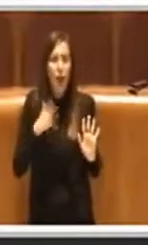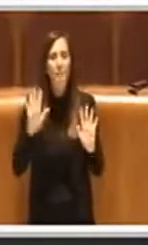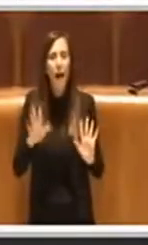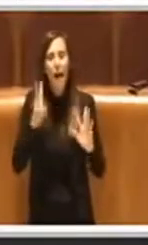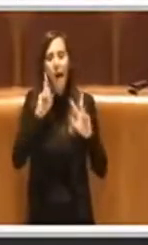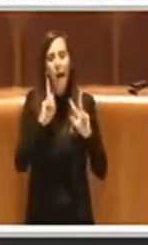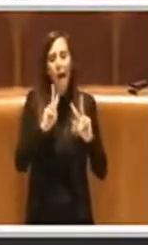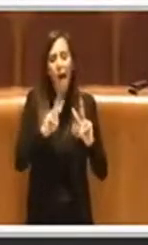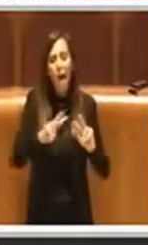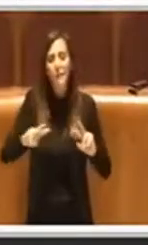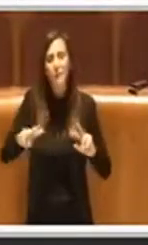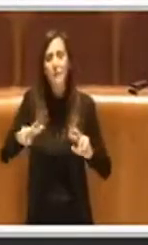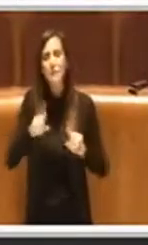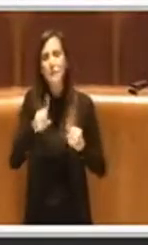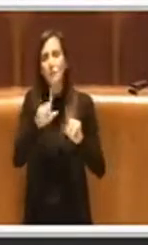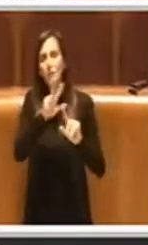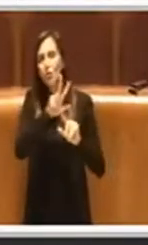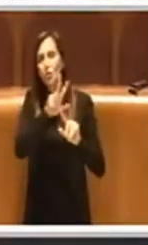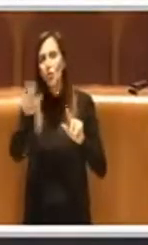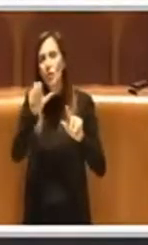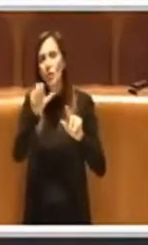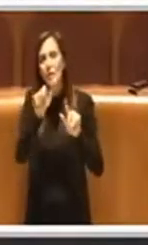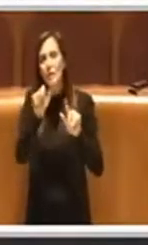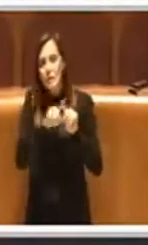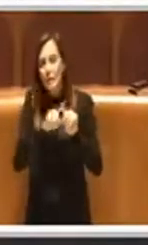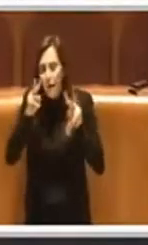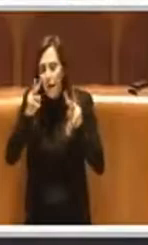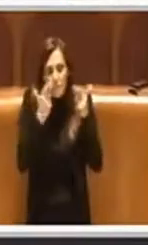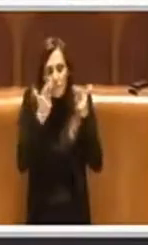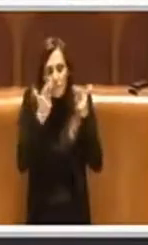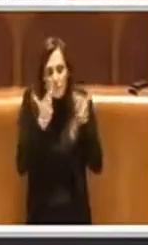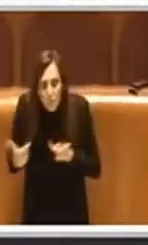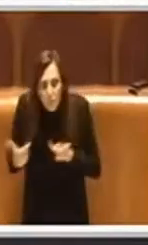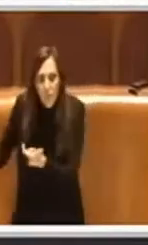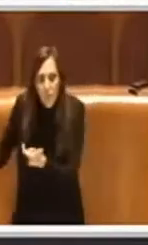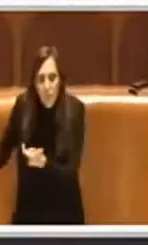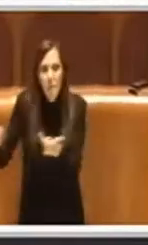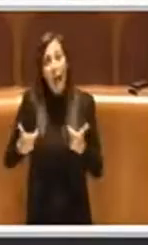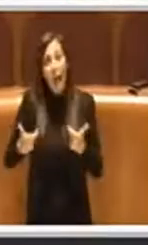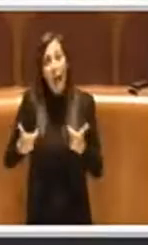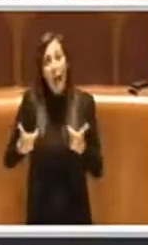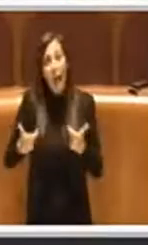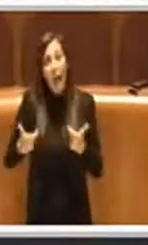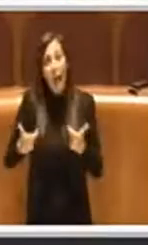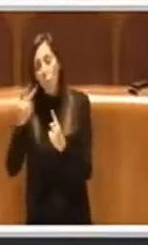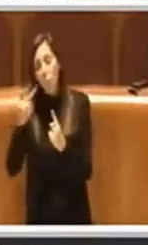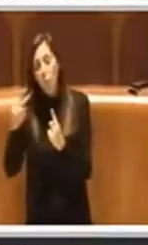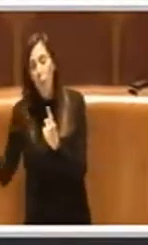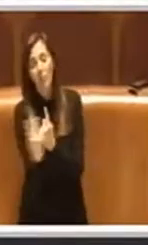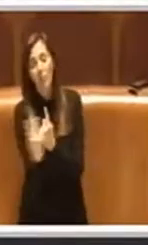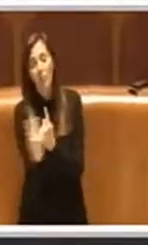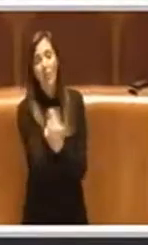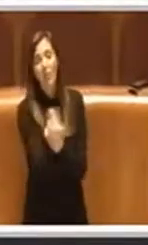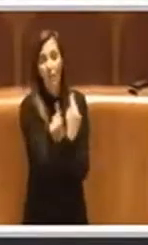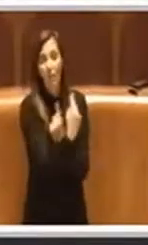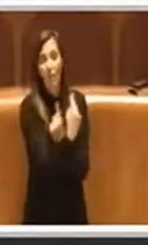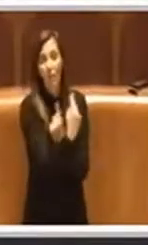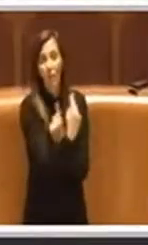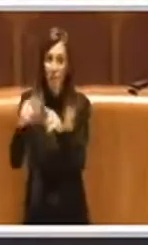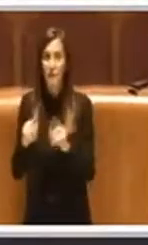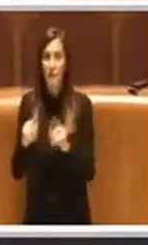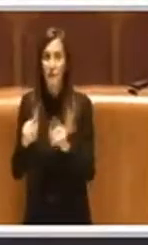fatte a 360 gradi e vanno guardate sotto tutti i punti di vista. Le ripeto Presidente